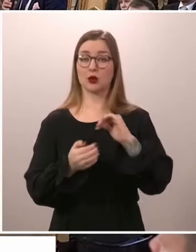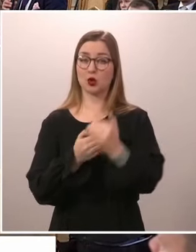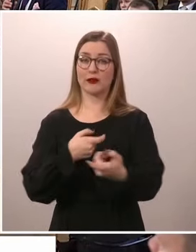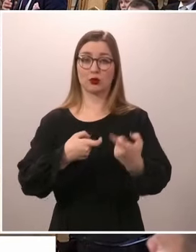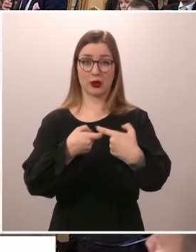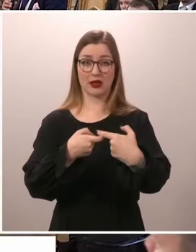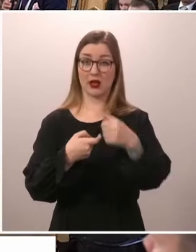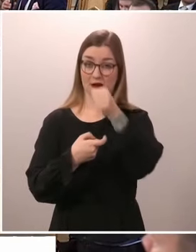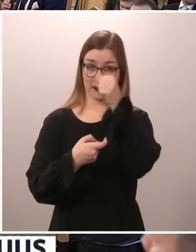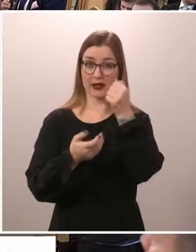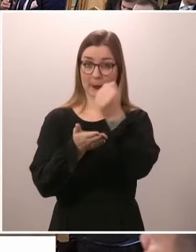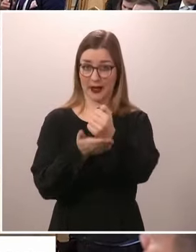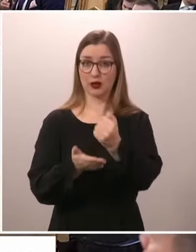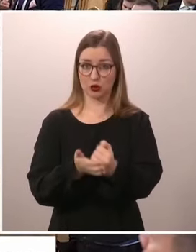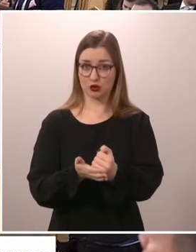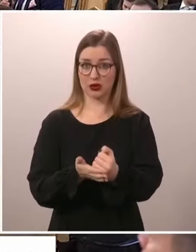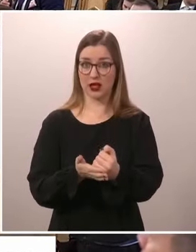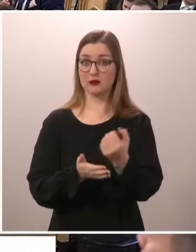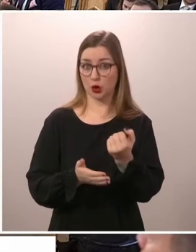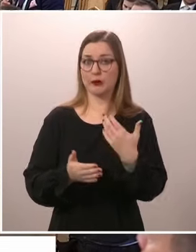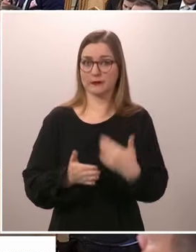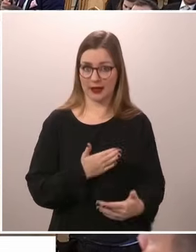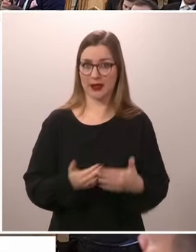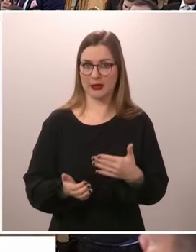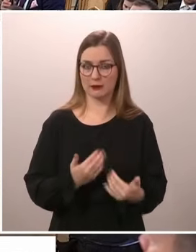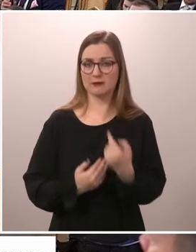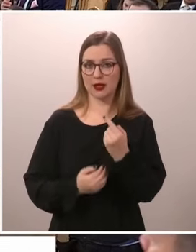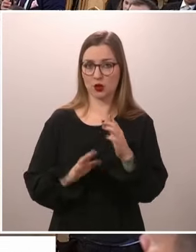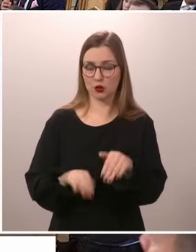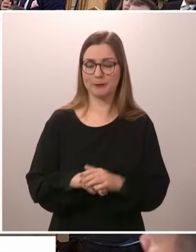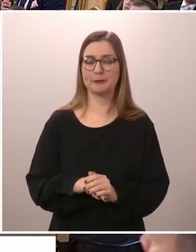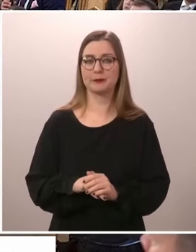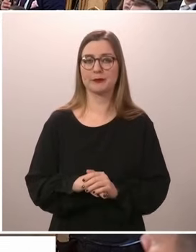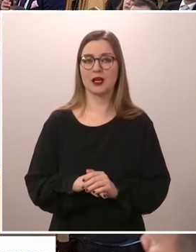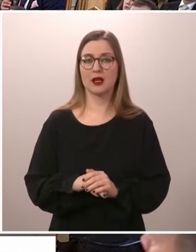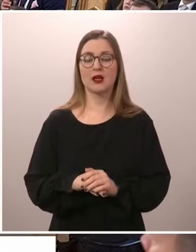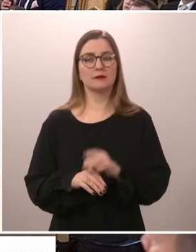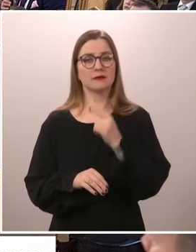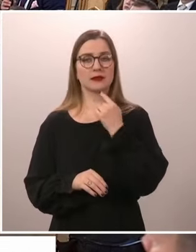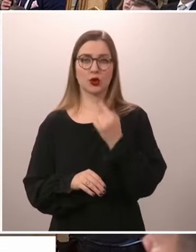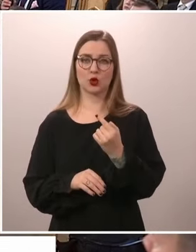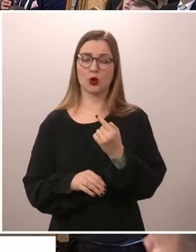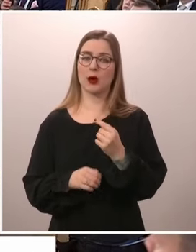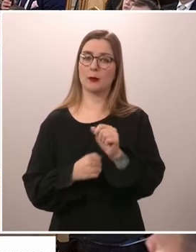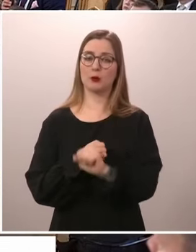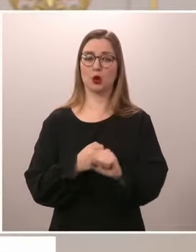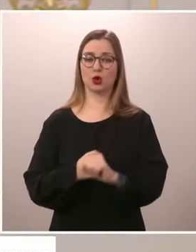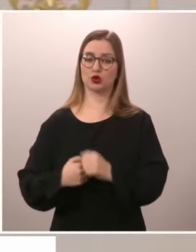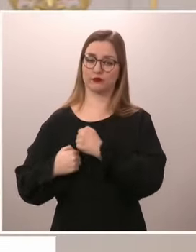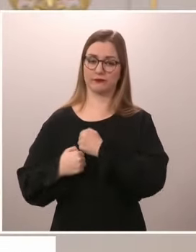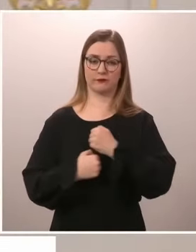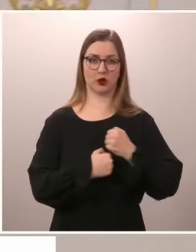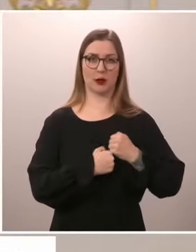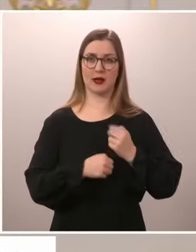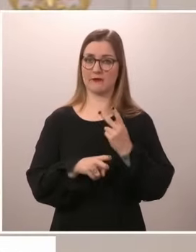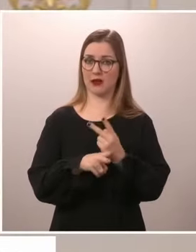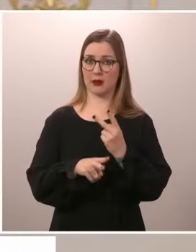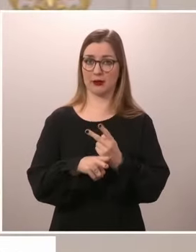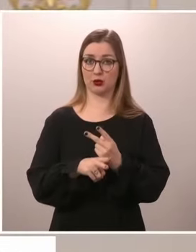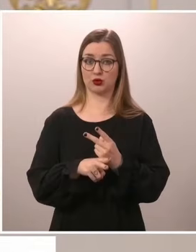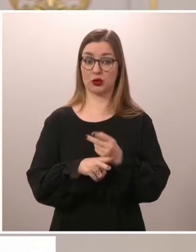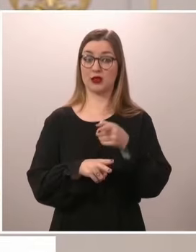liittyen, jos niitä vaaditaan, ja totesitte, että puolustusvoimiemme valmius- ja toimintakyky on kriittinen osa kykyämme